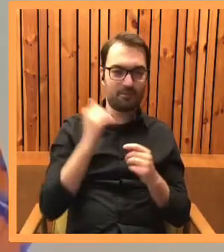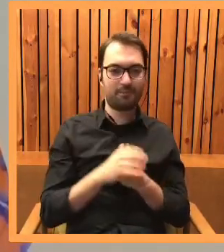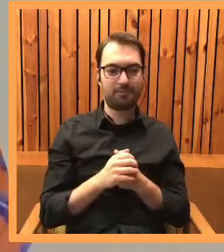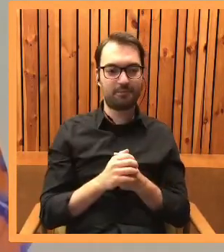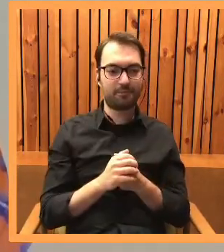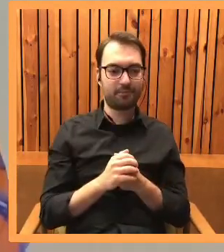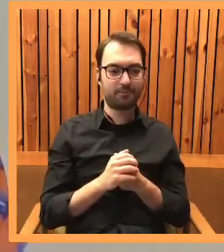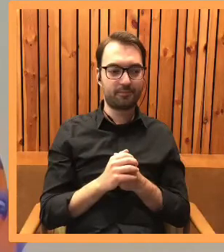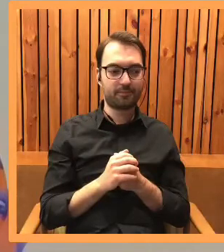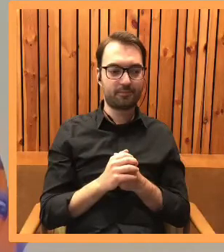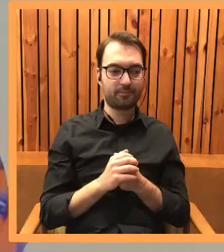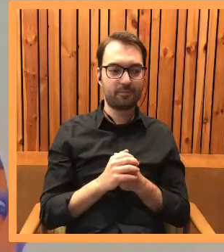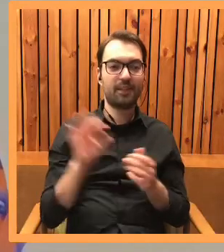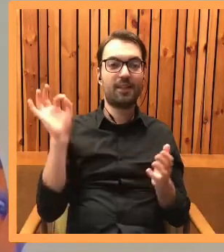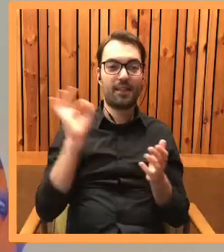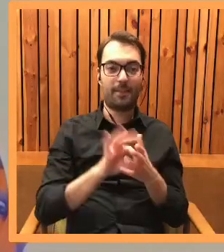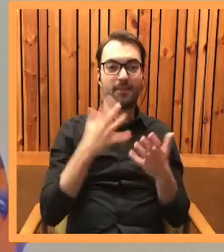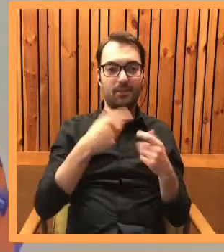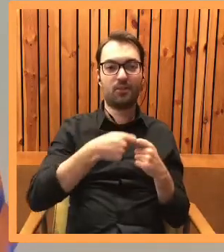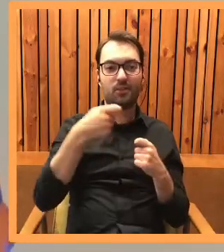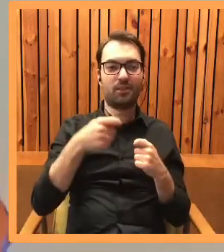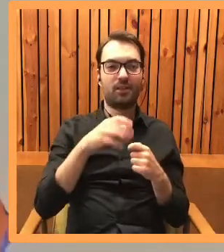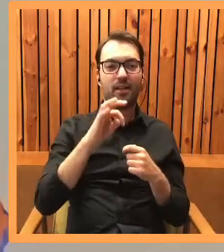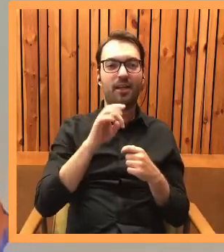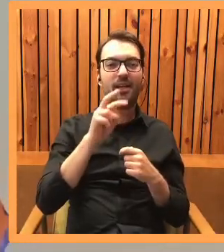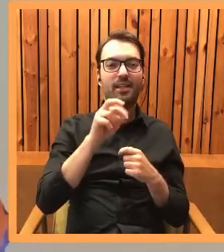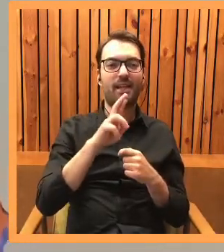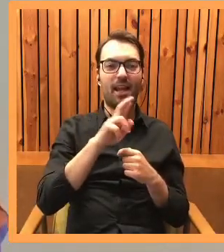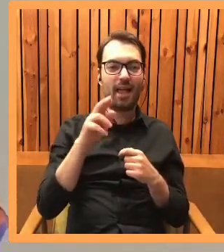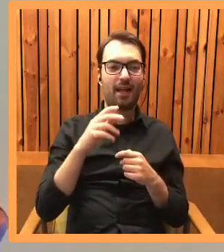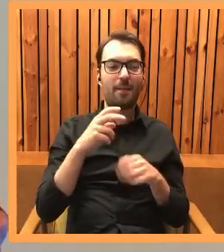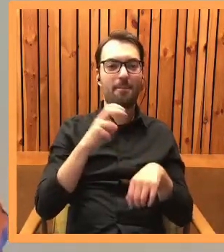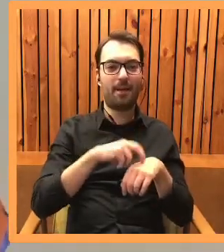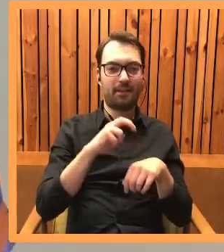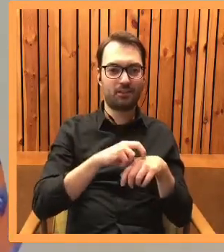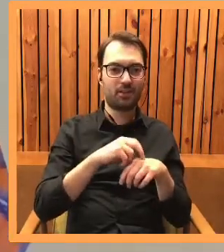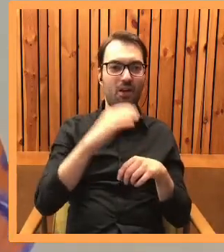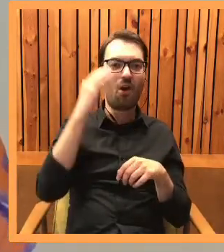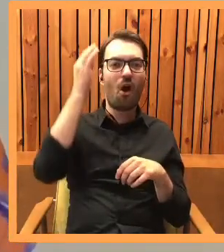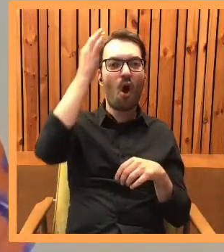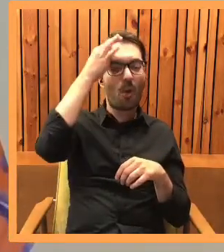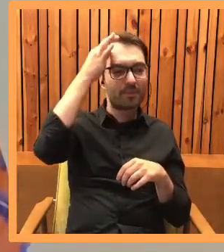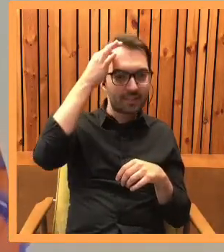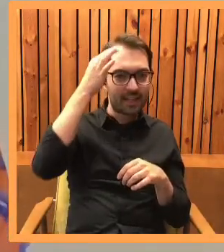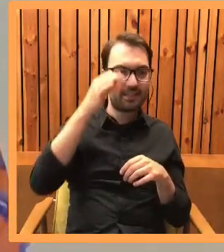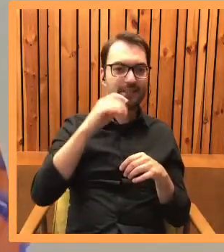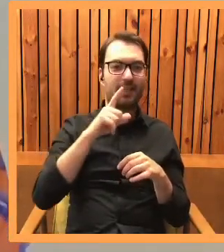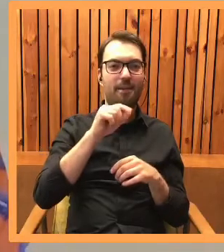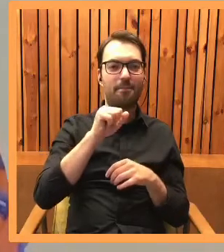Na pewno kontynuację thrillerów medycznych, obsesji i paranoi, w swojej kolejce czeka już mania.